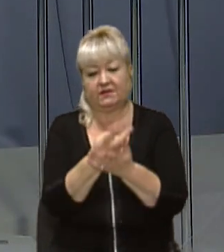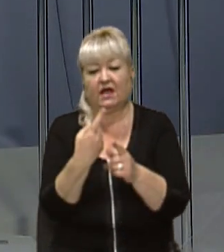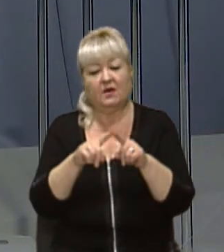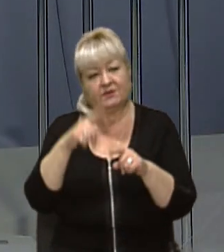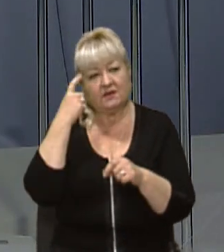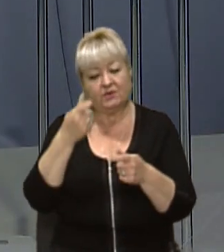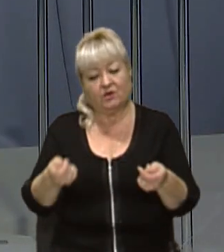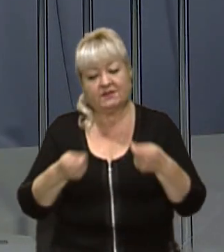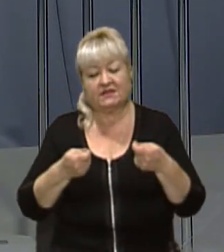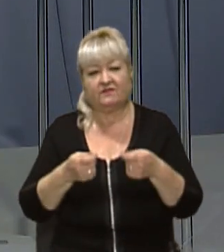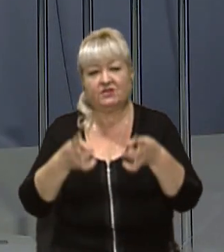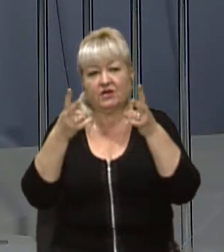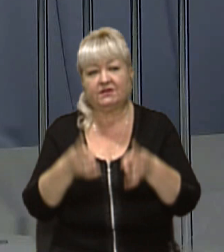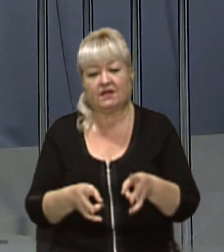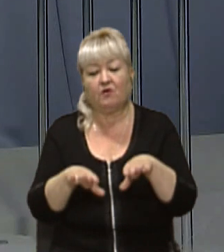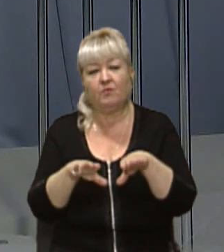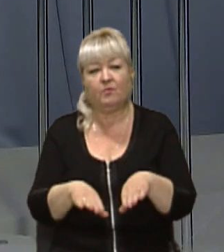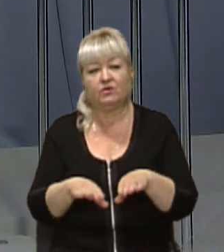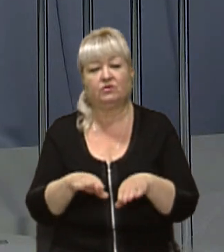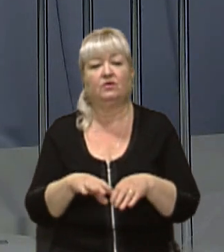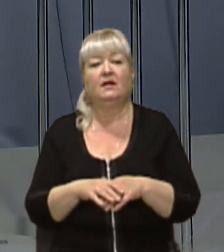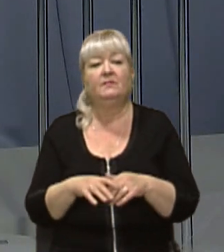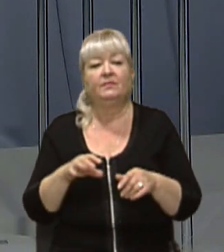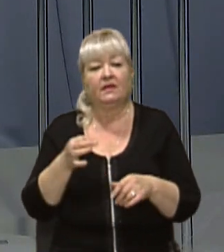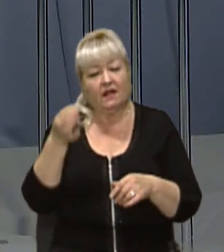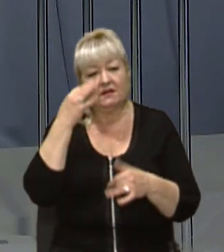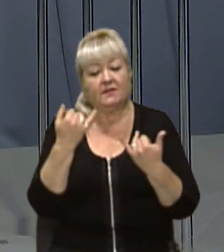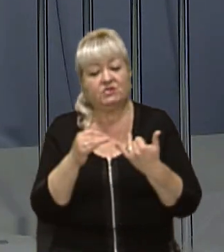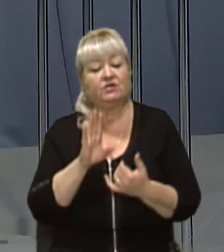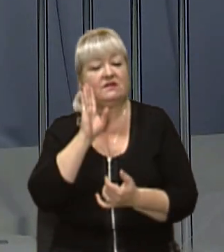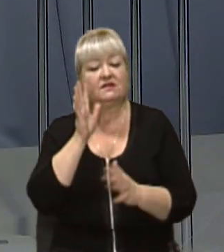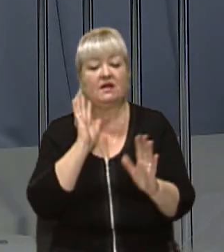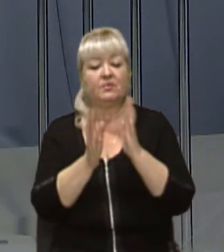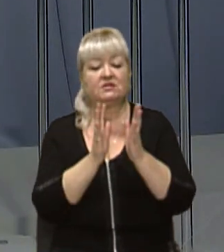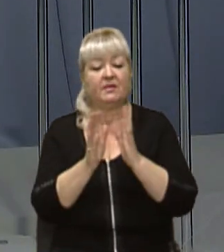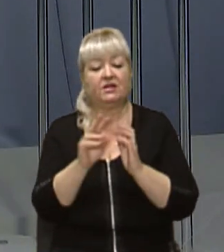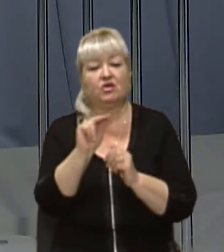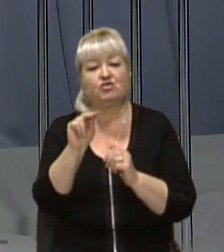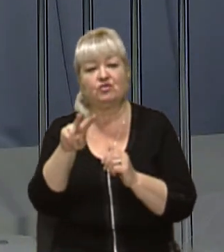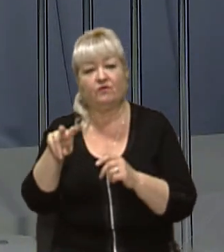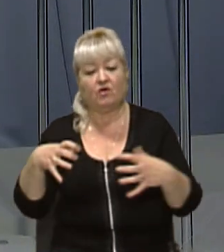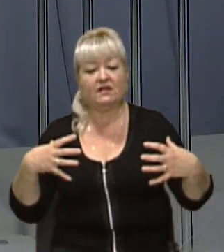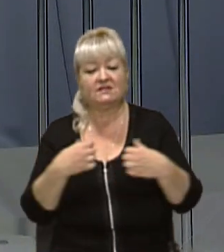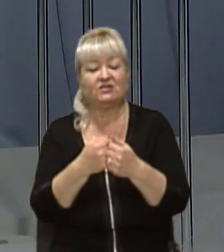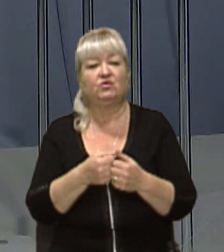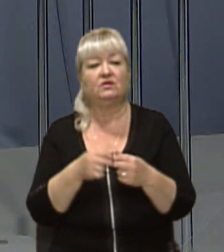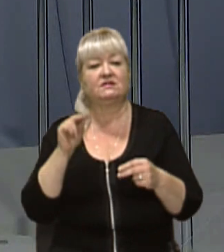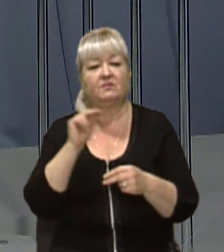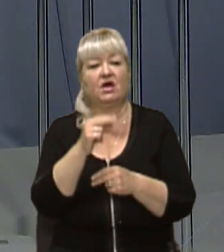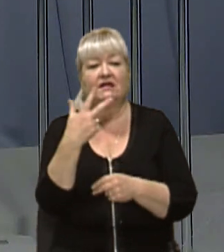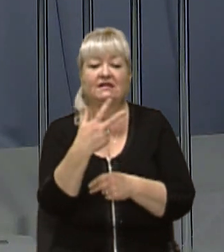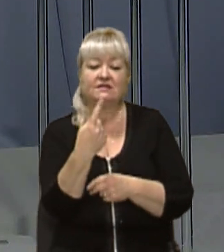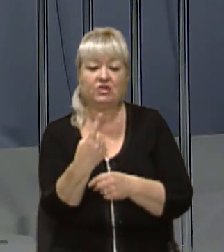це повідомив завідувач травмпункту Василь Тонконоженко. Нагадаю, сьогодні вранці на проспекті Чорновола зіткнулися маршрутки номер 31